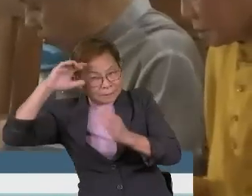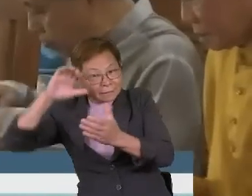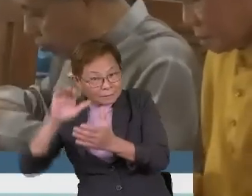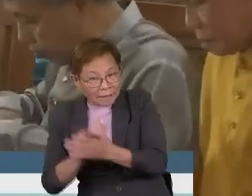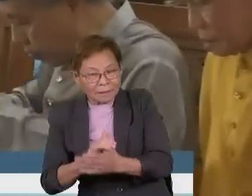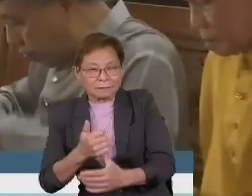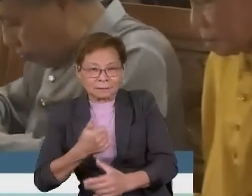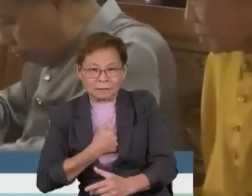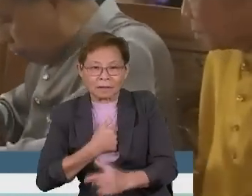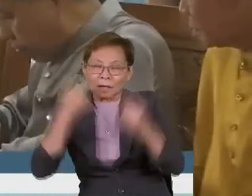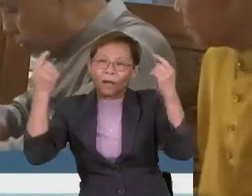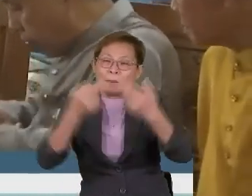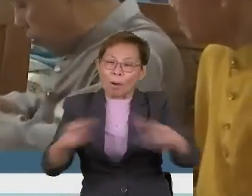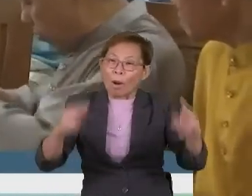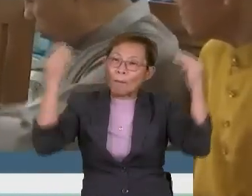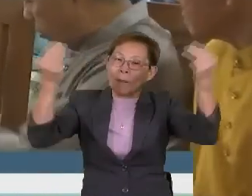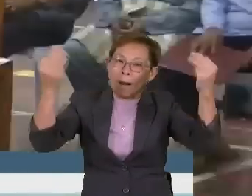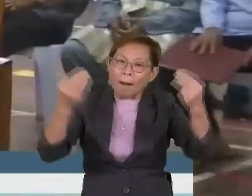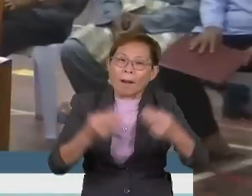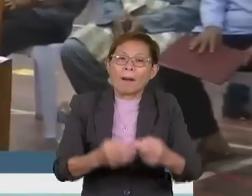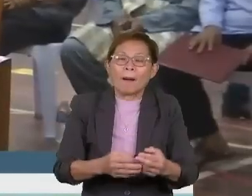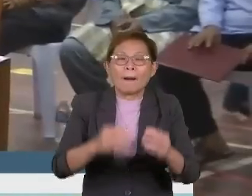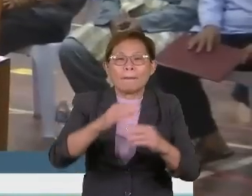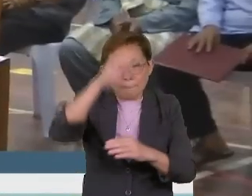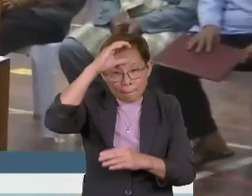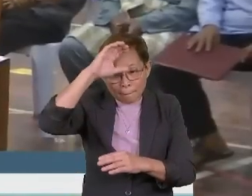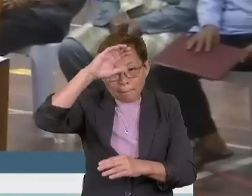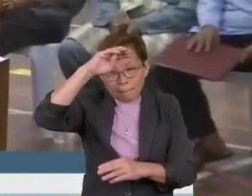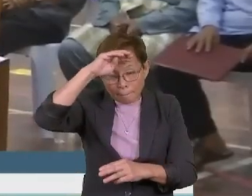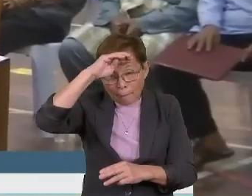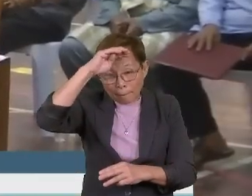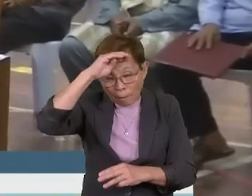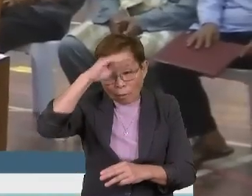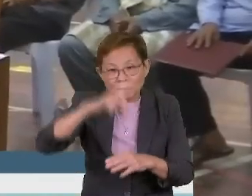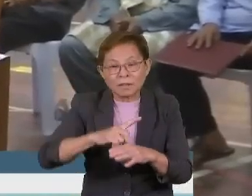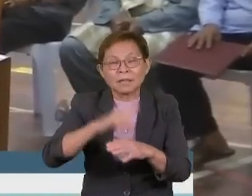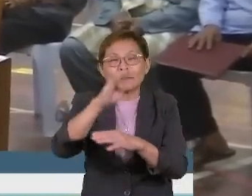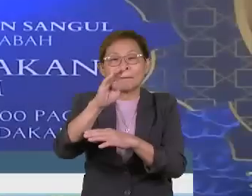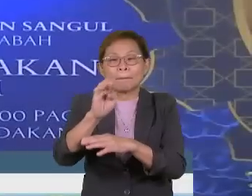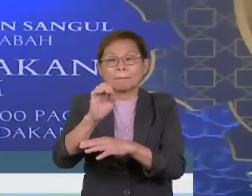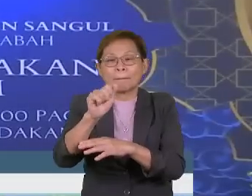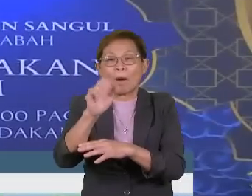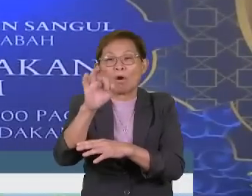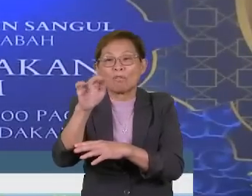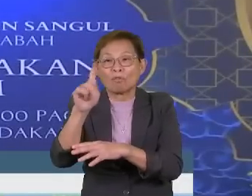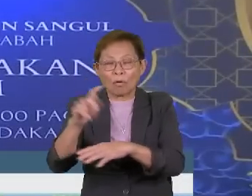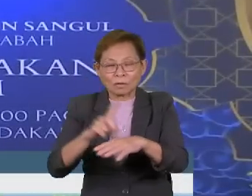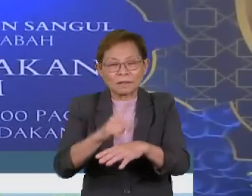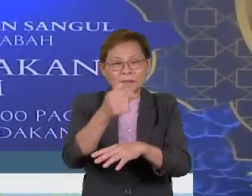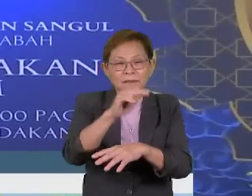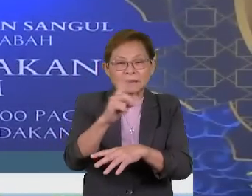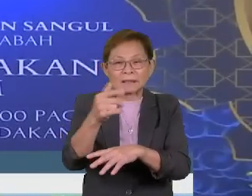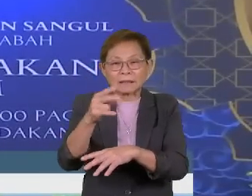berucap merasmikan majlis sambutan mahal hijrah Zon Western di Dewan Seridayang Pekan Western, Beaufort. Sementara itu, disandakan